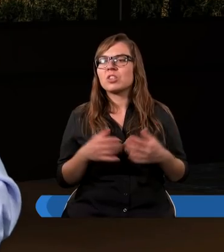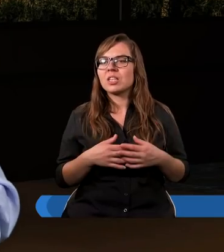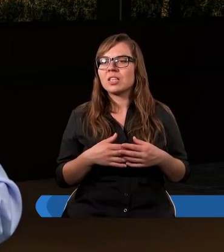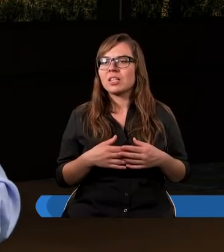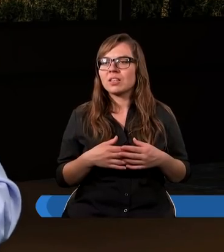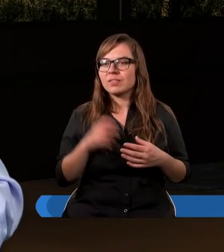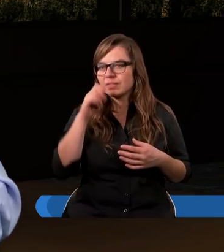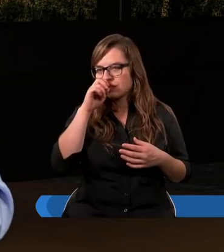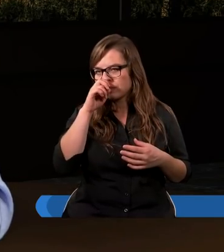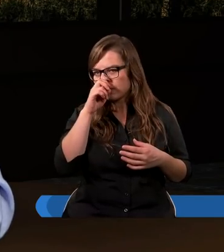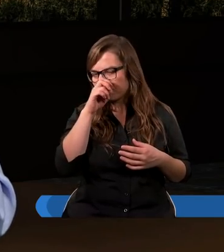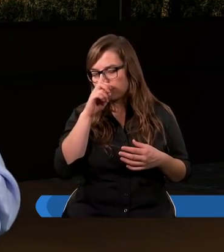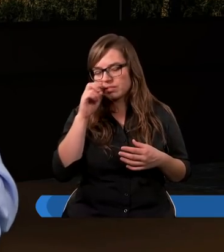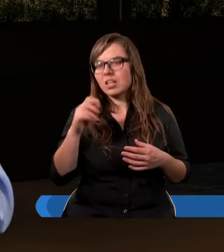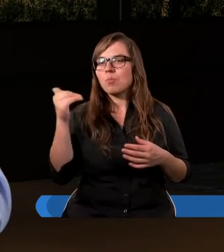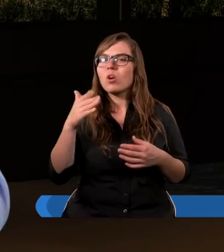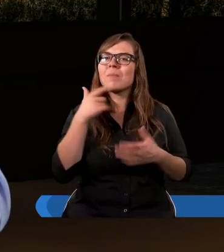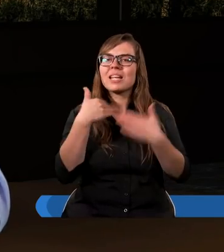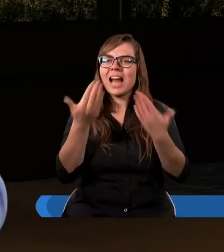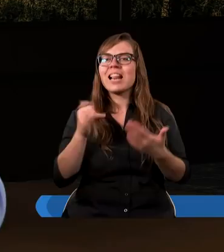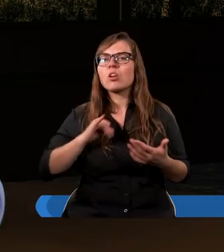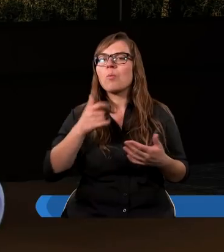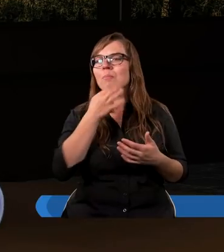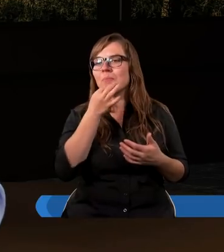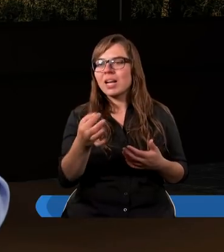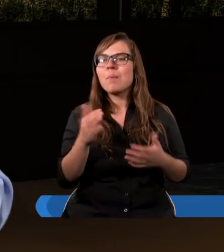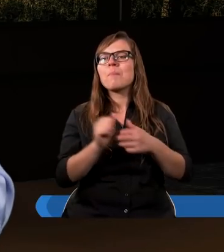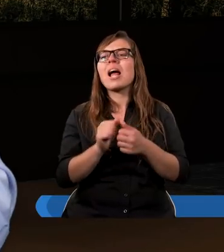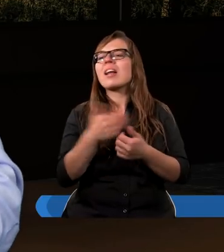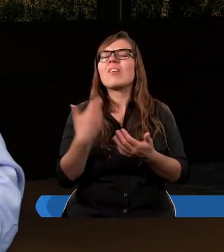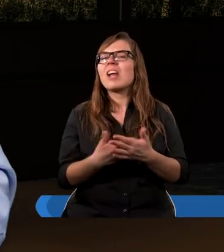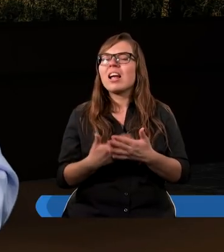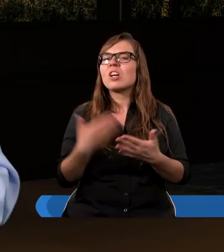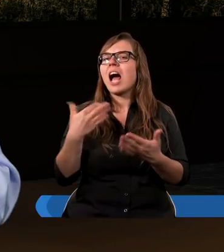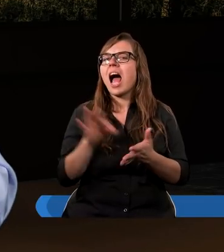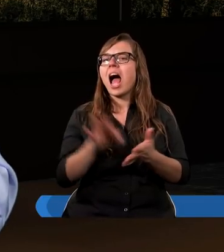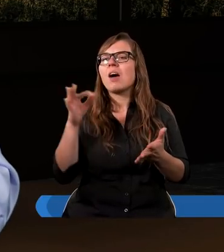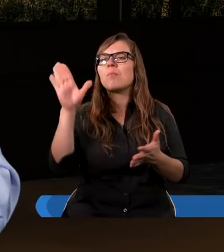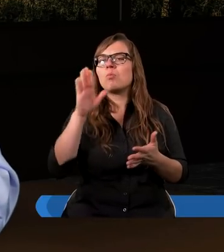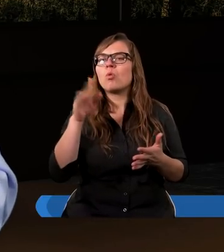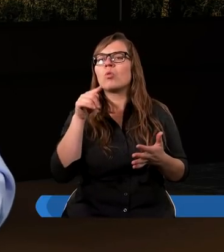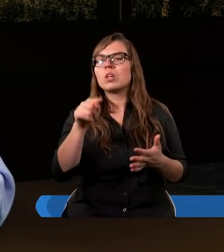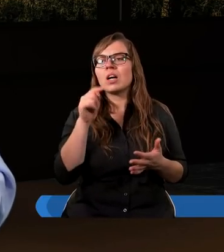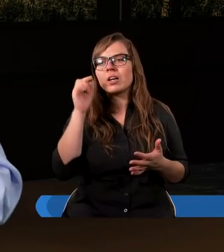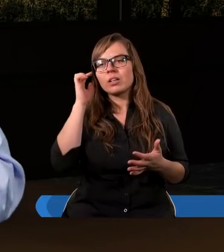Możemy zadać sobie pytanie, a mianowicie, dlaczego akurat nie Bóg go